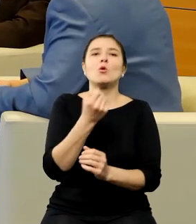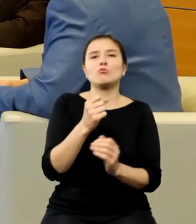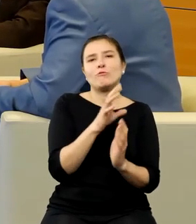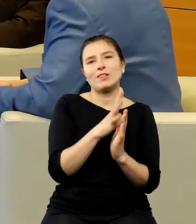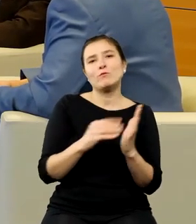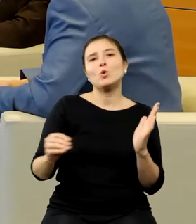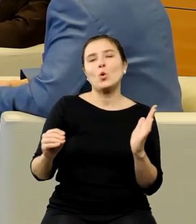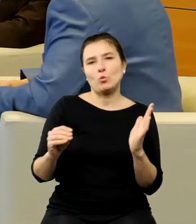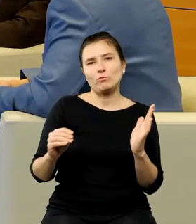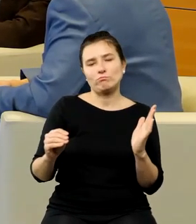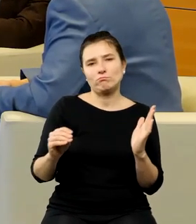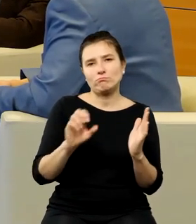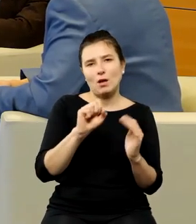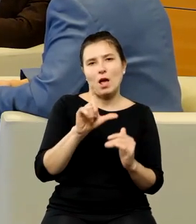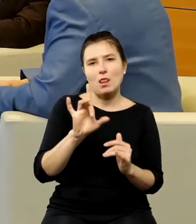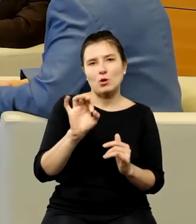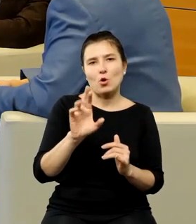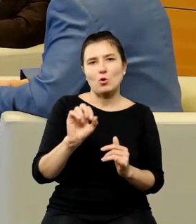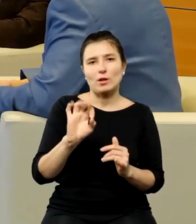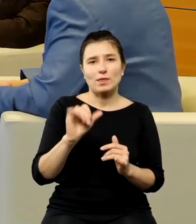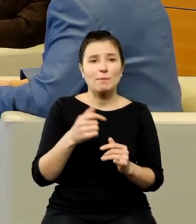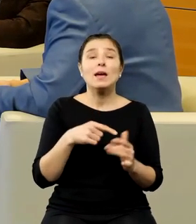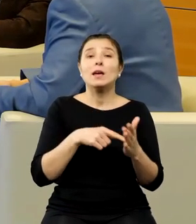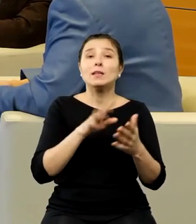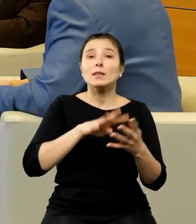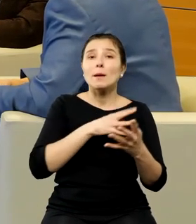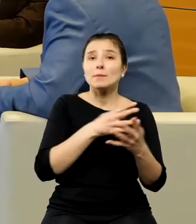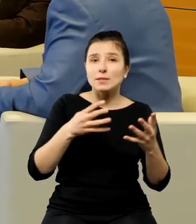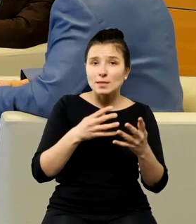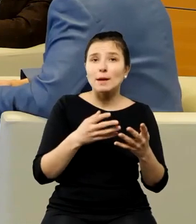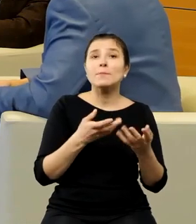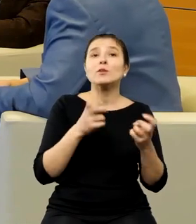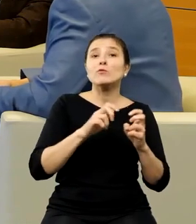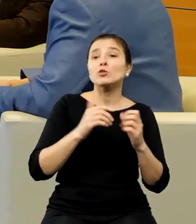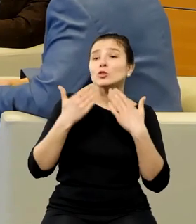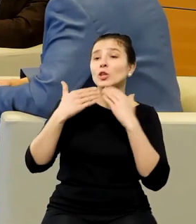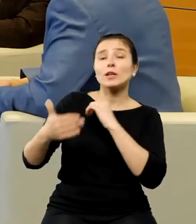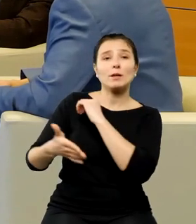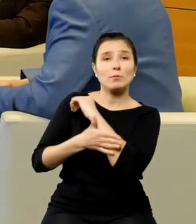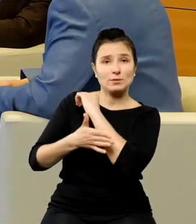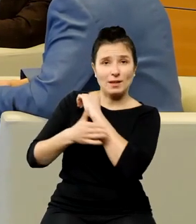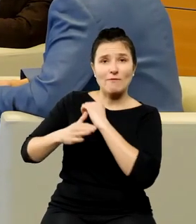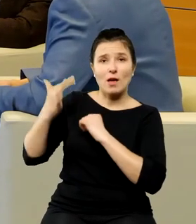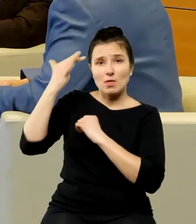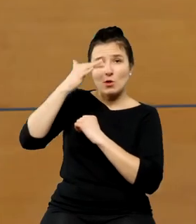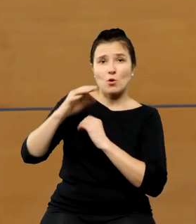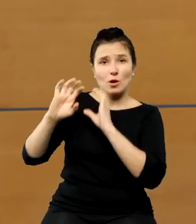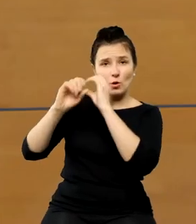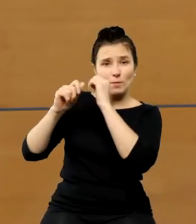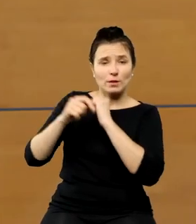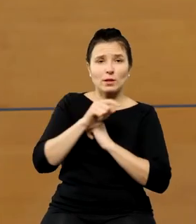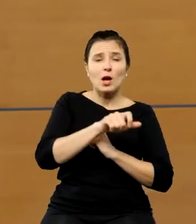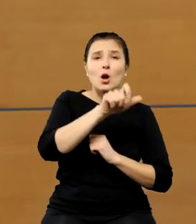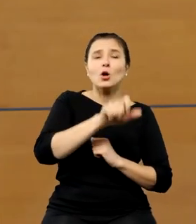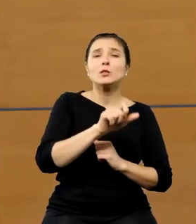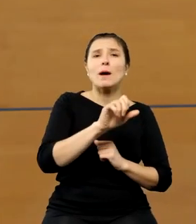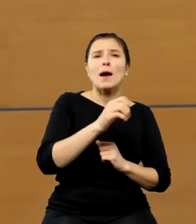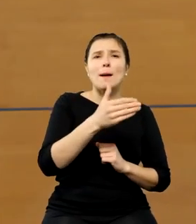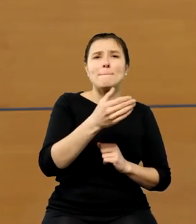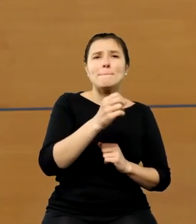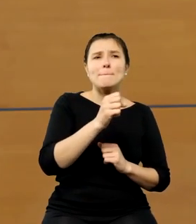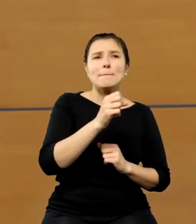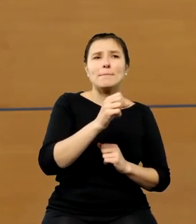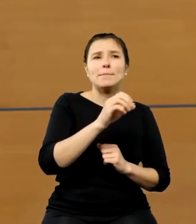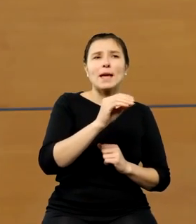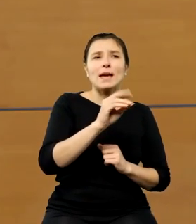i te tablice pruskie zostały zbudowane na teorii Mikołaja Kopernika przez Erasmaren Holda, kolegę zresztą z Uniwersytetu